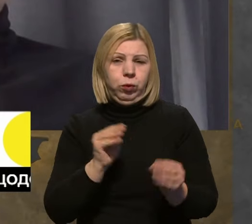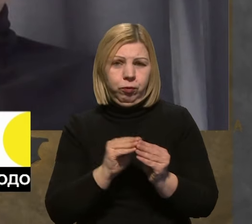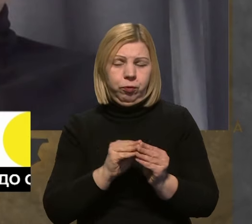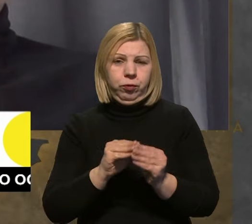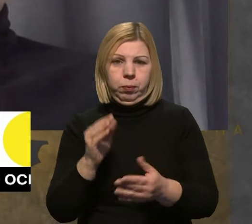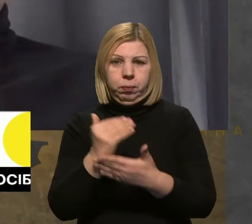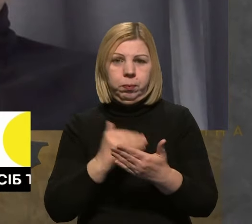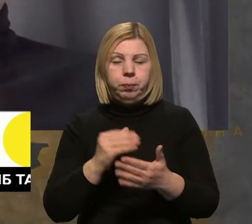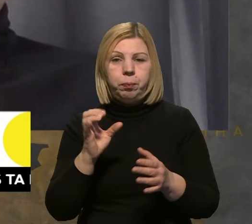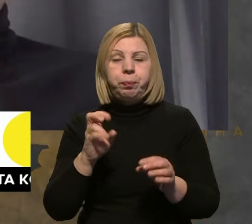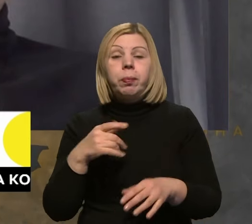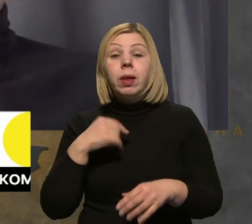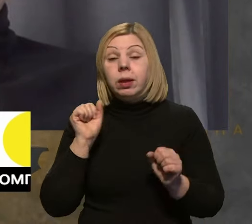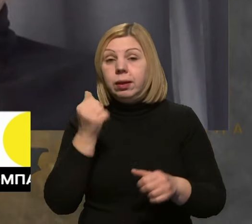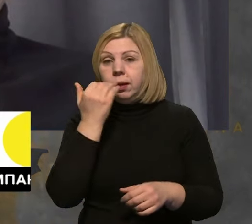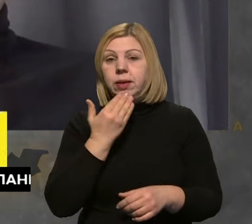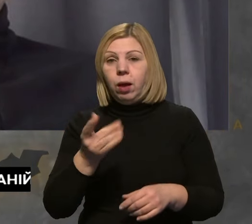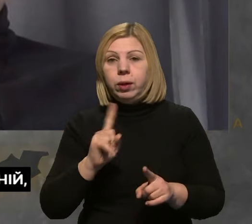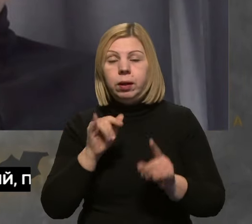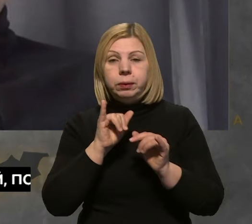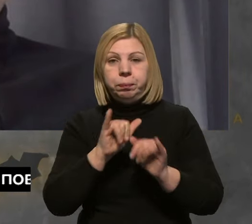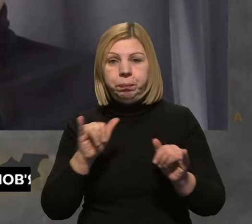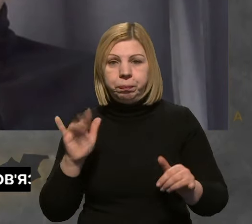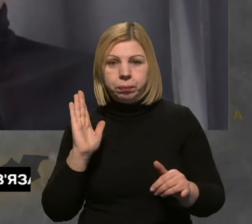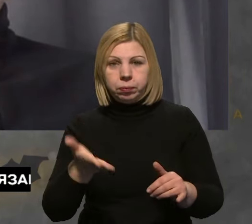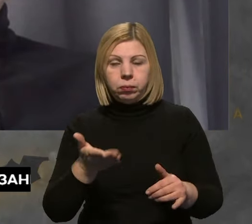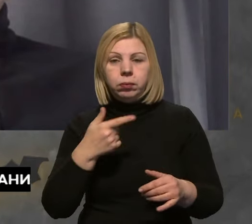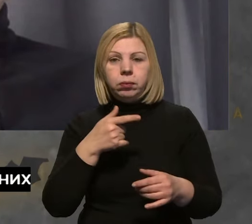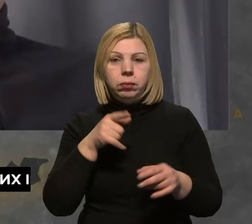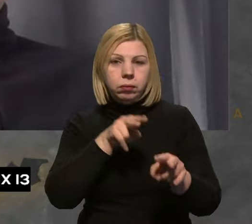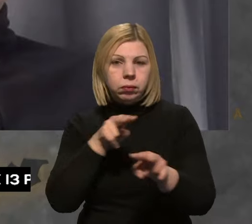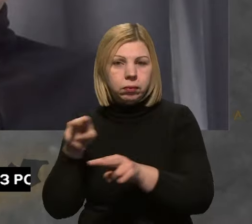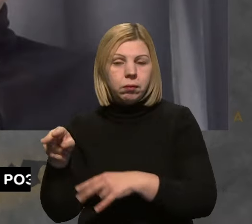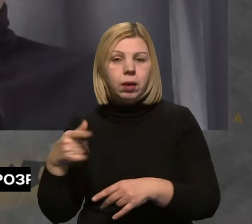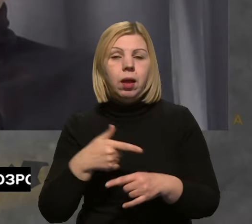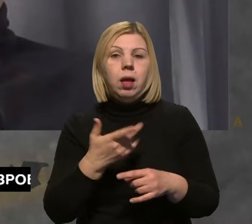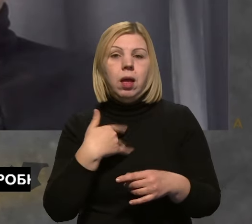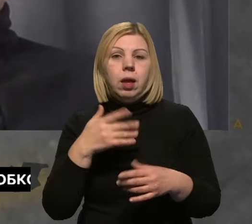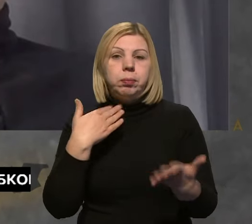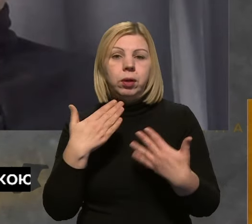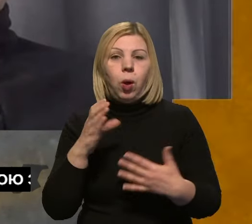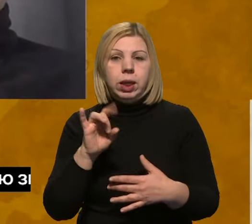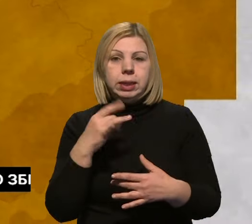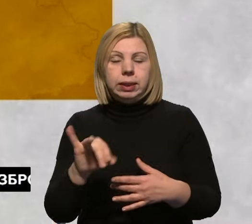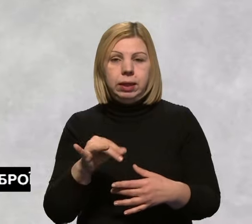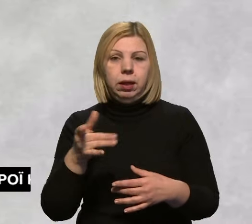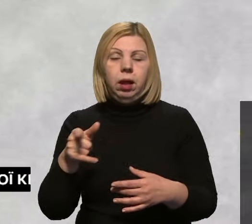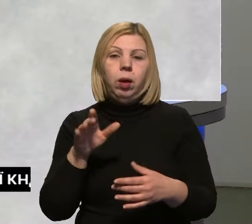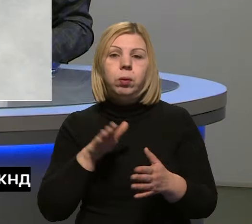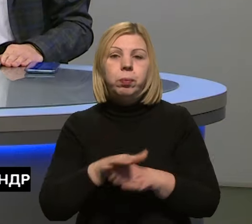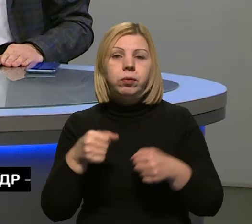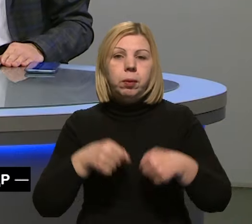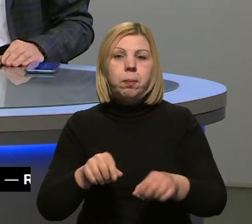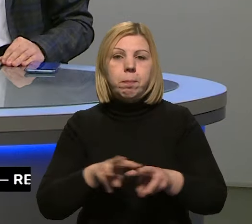Дякуємо, пане Олексію, будемо стежити за тим, як розвивається рекрутинг у Збройних силах України. Нагадаю, що спокулася з Олексієм Вежевцем, це уголовність